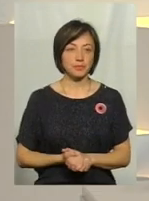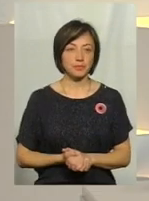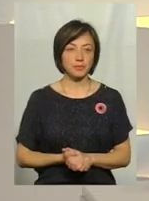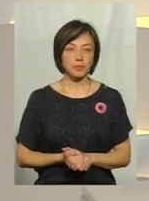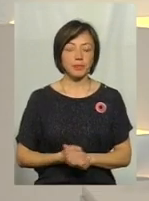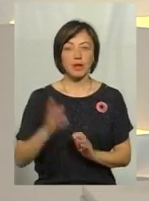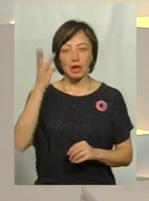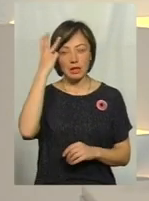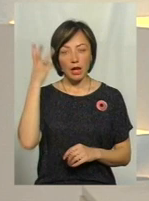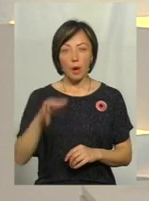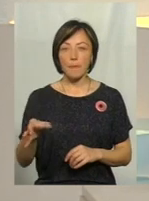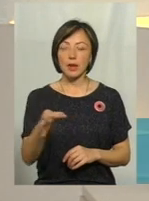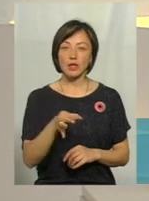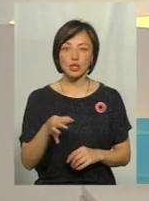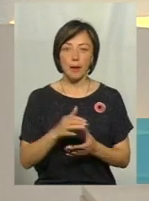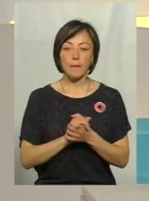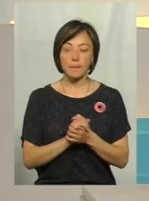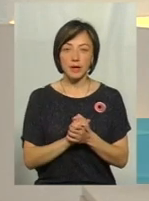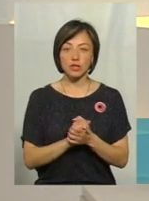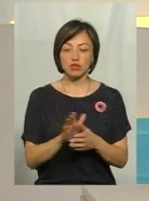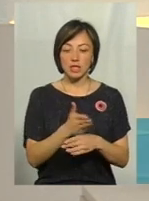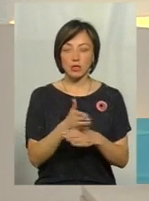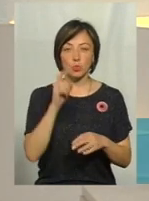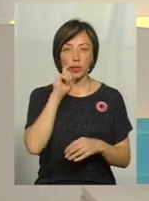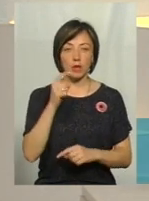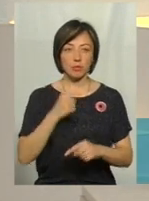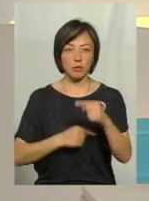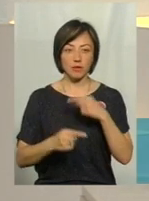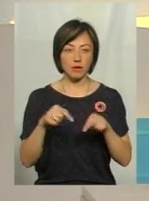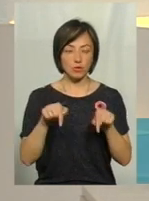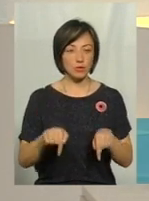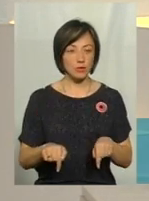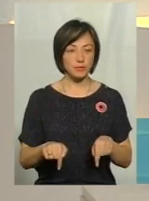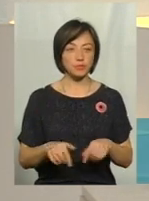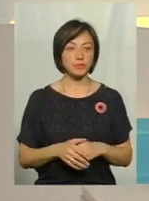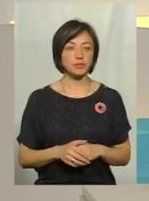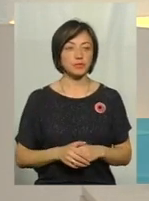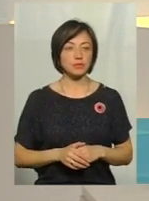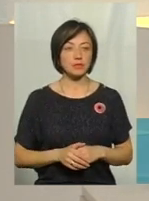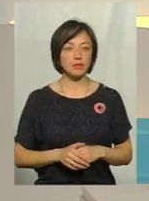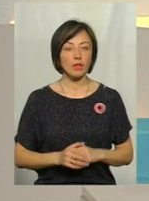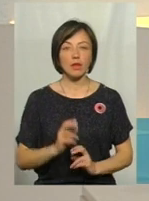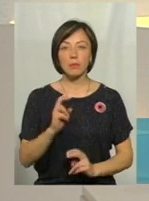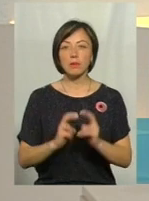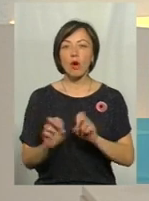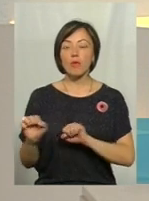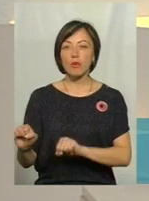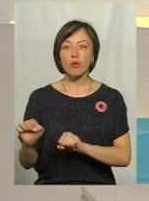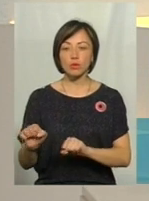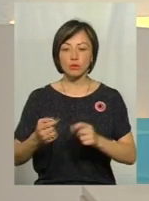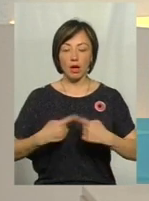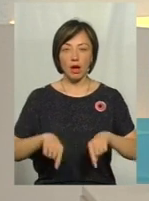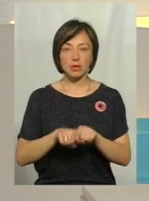і на Хмельниччині, в мирній частині України, повертаємося знову ж таки до нас, підприємства оборонно-промислової